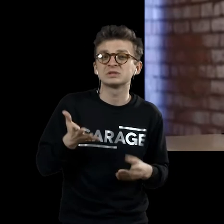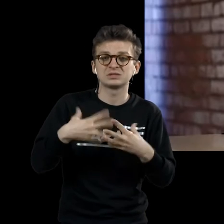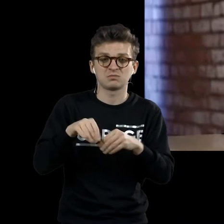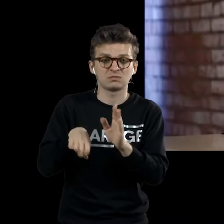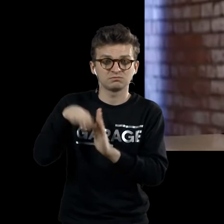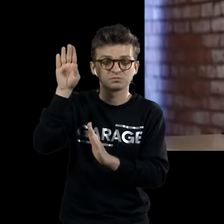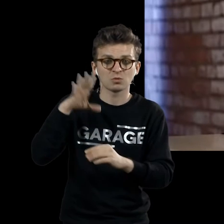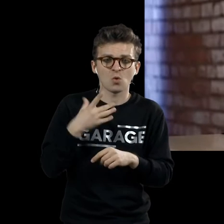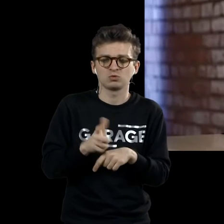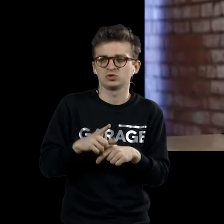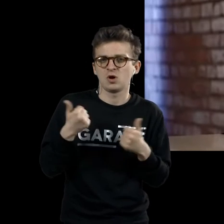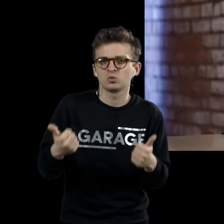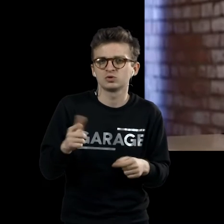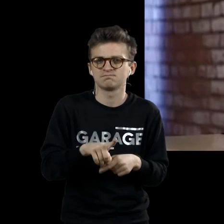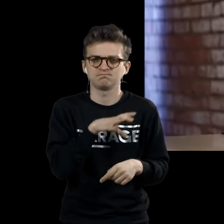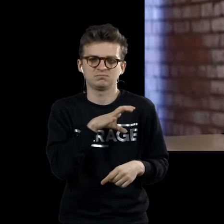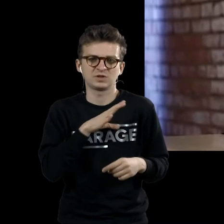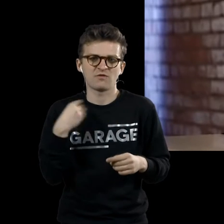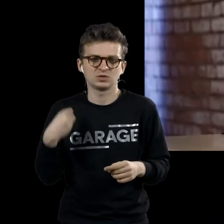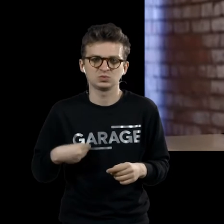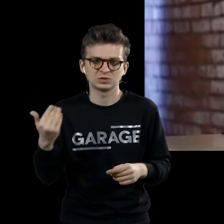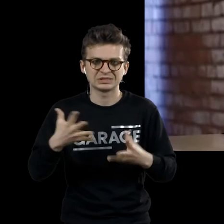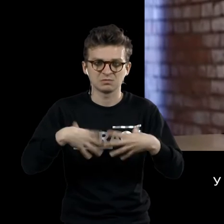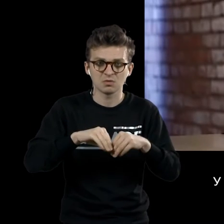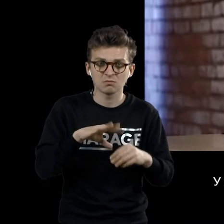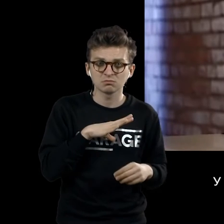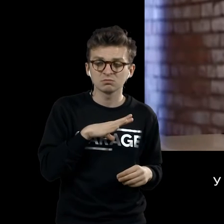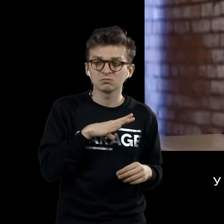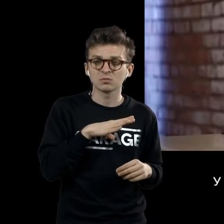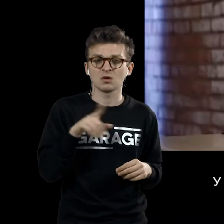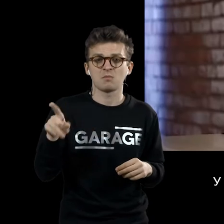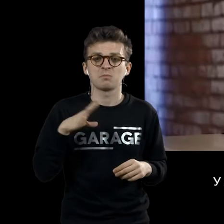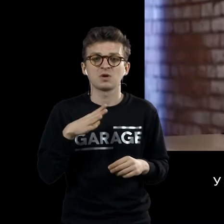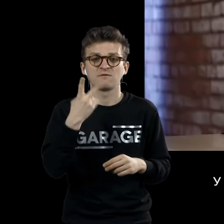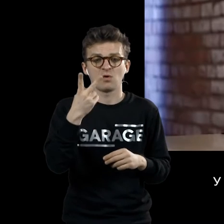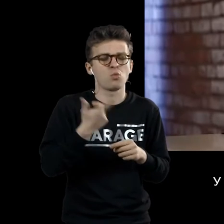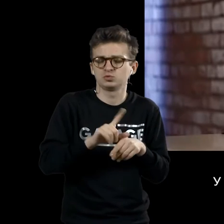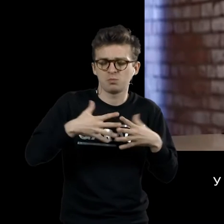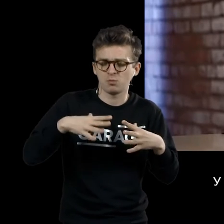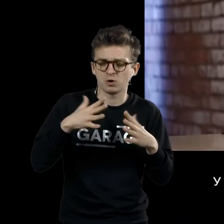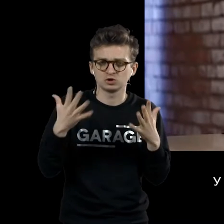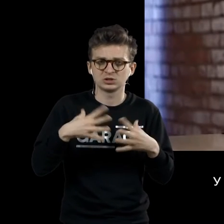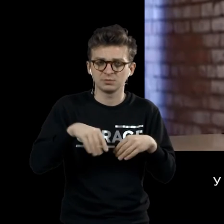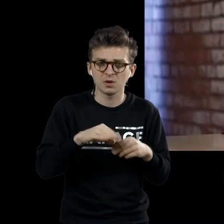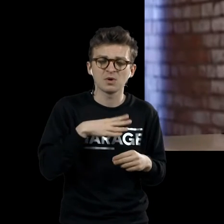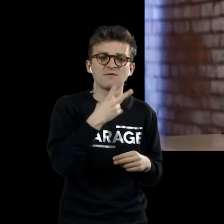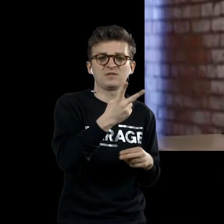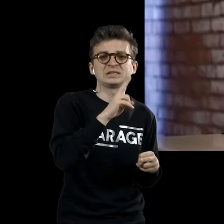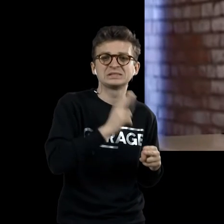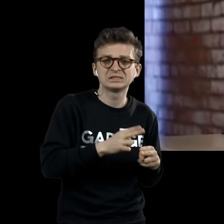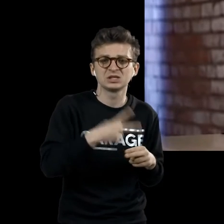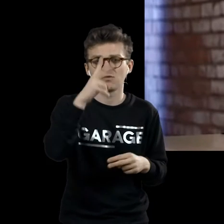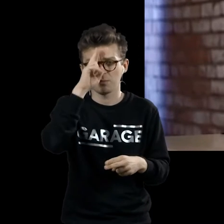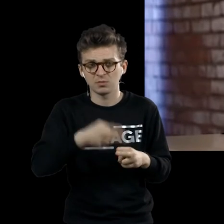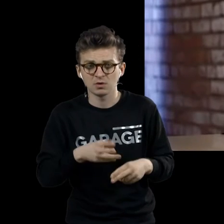очень хорошей, такой буржуазной, интеллигентной французской семье. У него была два, большая семья, у него было две сестры и два брата и